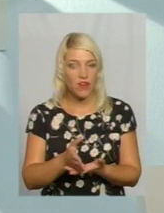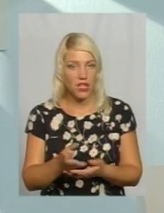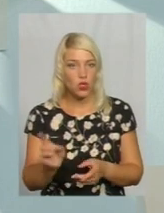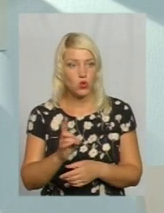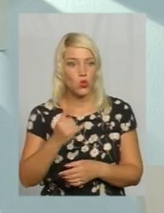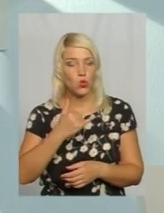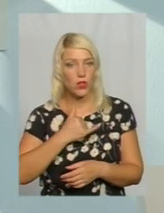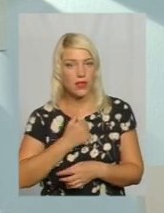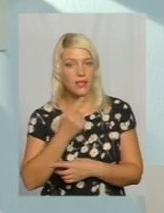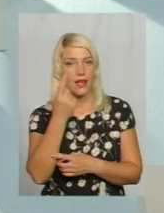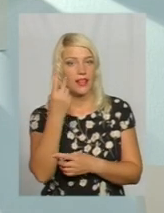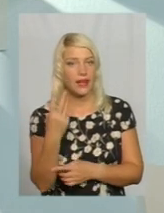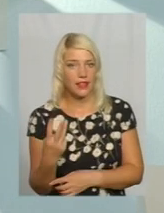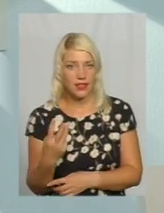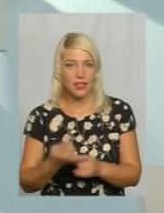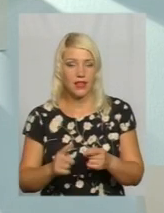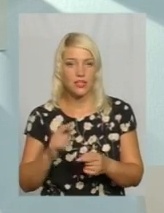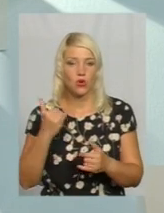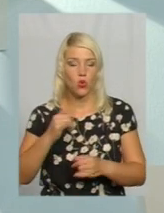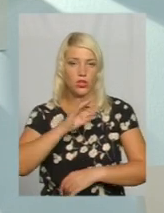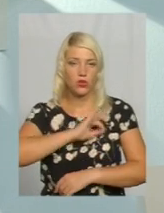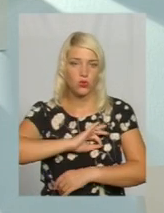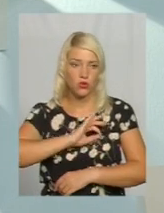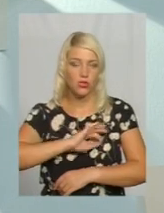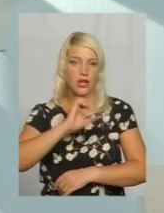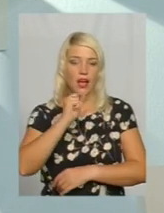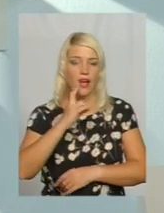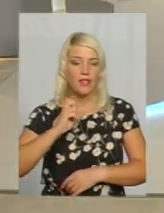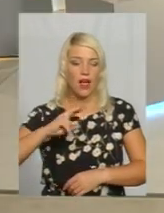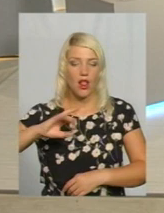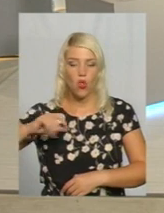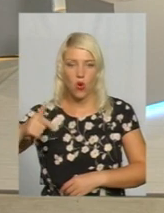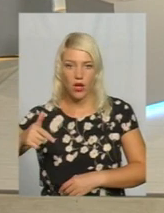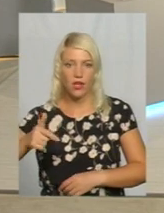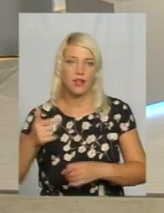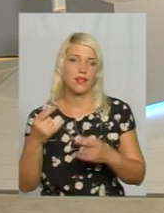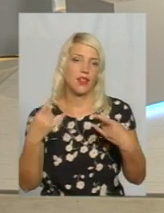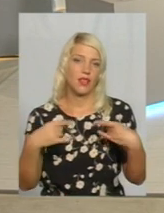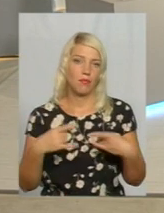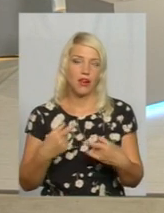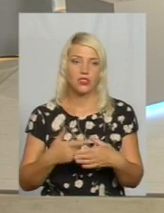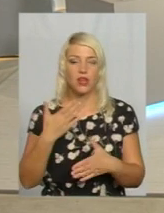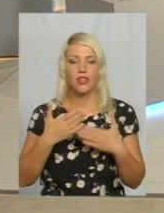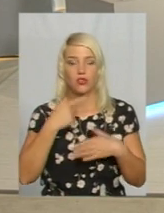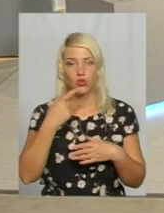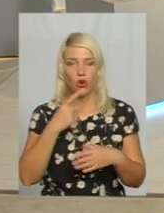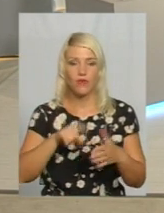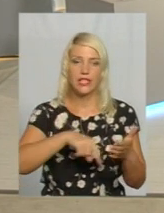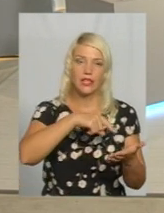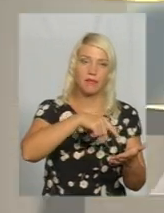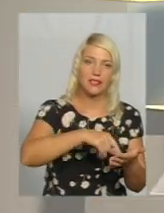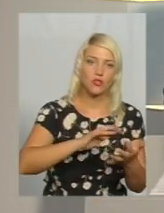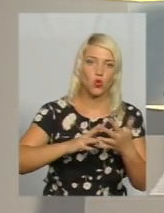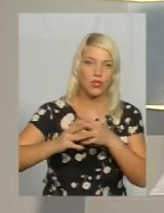третина сьогодні користується саме аналоговим телебаченням. Третина. А якщо у розрізі село-місто, можна